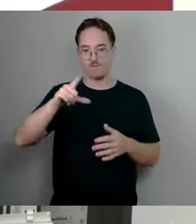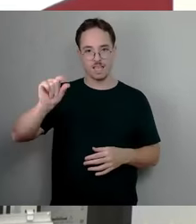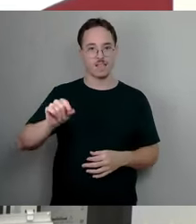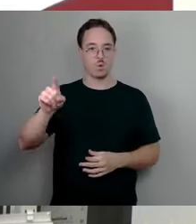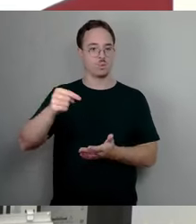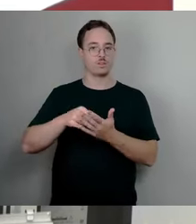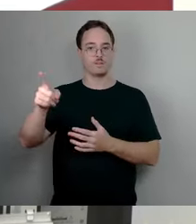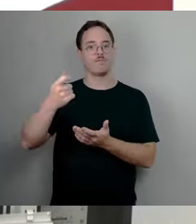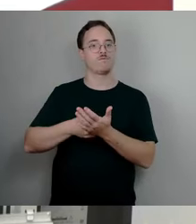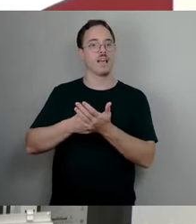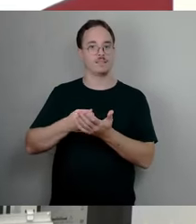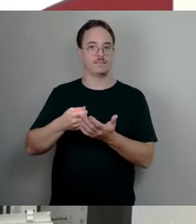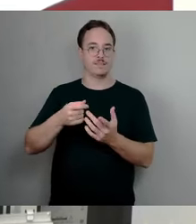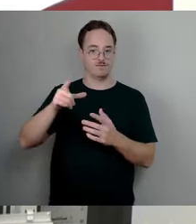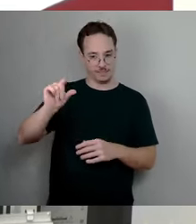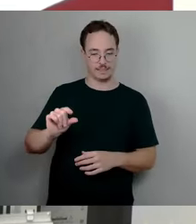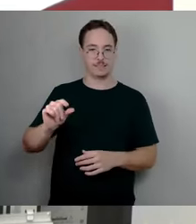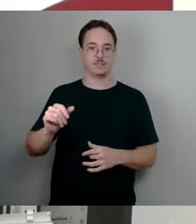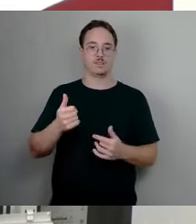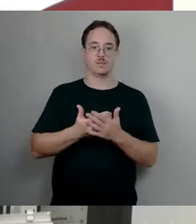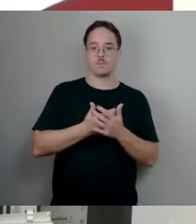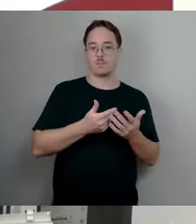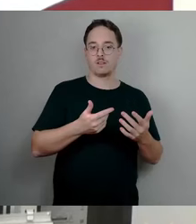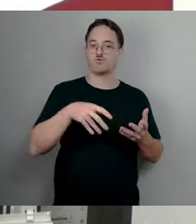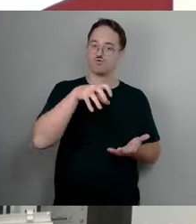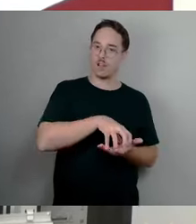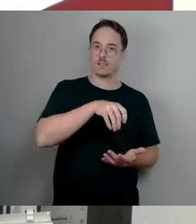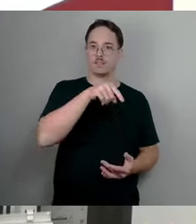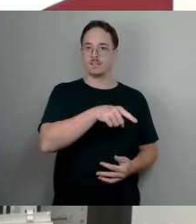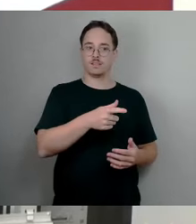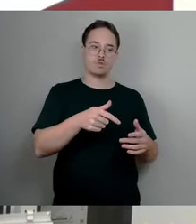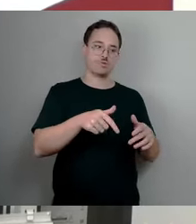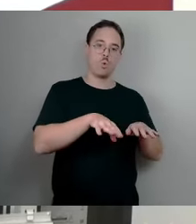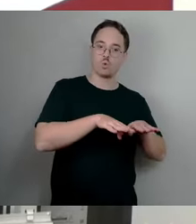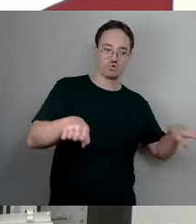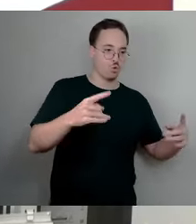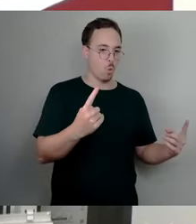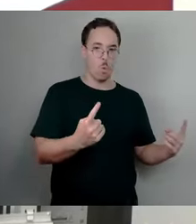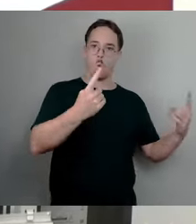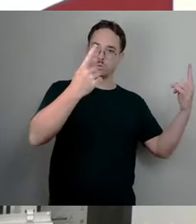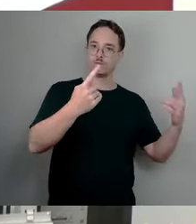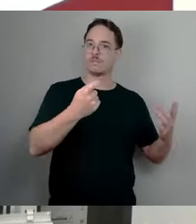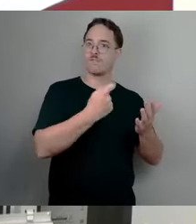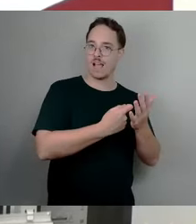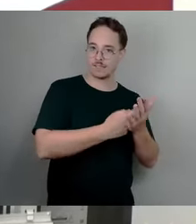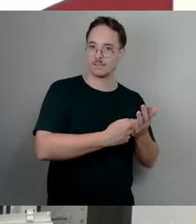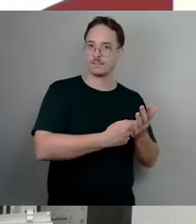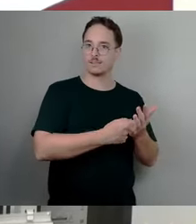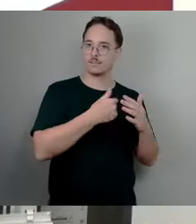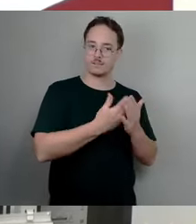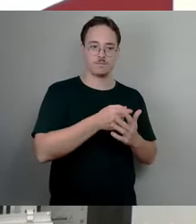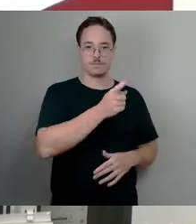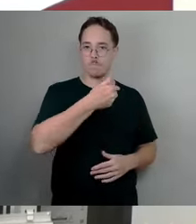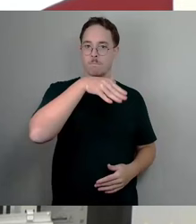einer guten Stadtgegend hat. Es ist eine sehr soziale Steuern. genau die beschneiden wir. Ich hoffe, es ist nur für dieses eine Jahr in der Satzung, aber